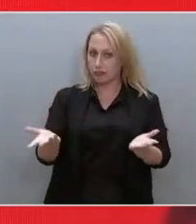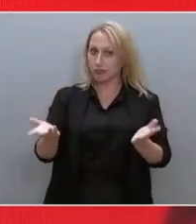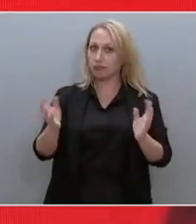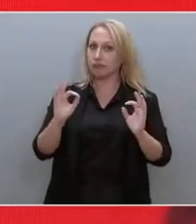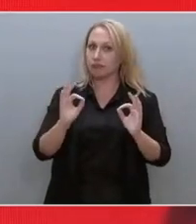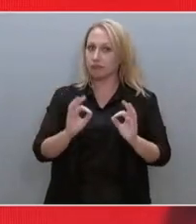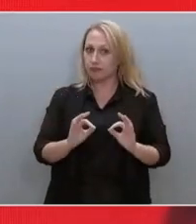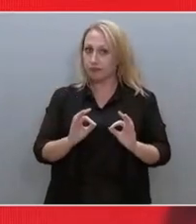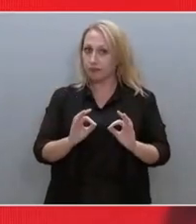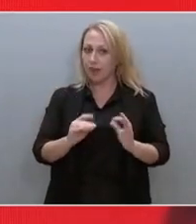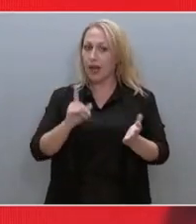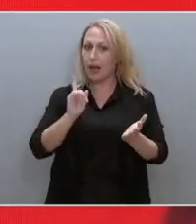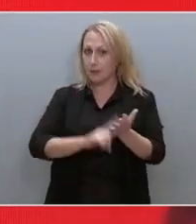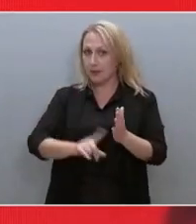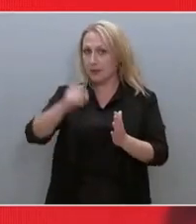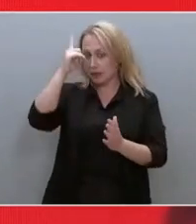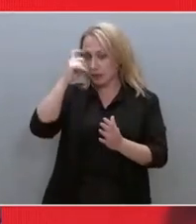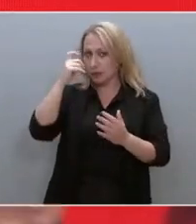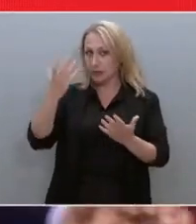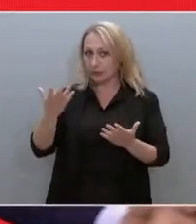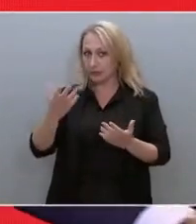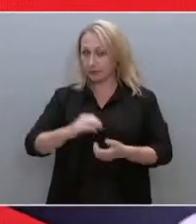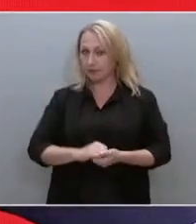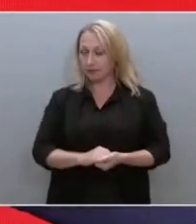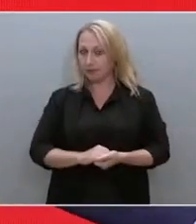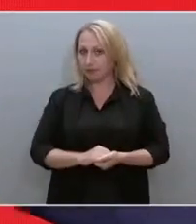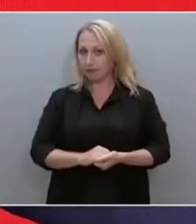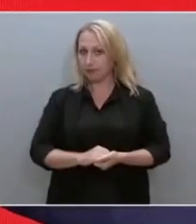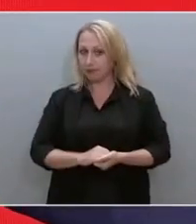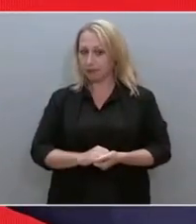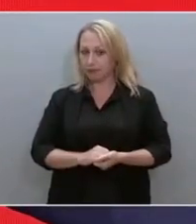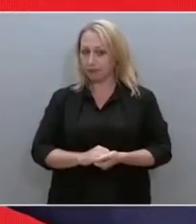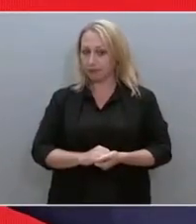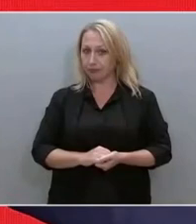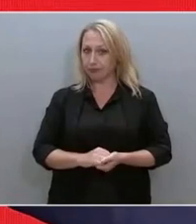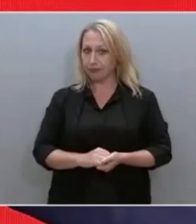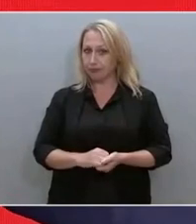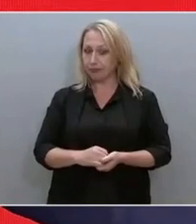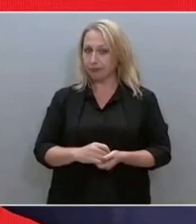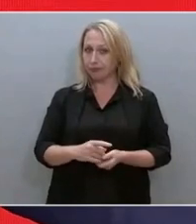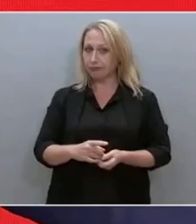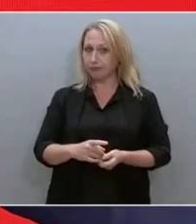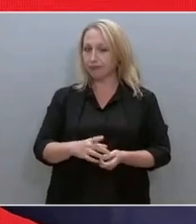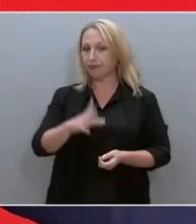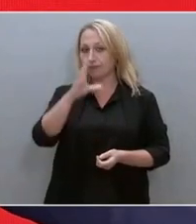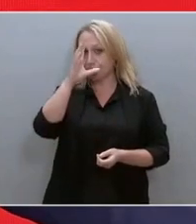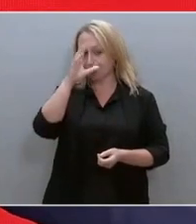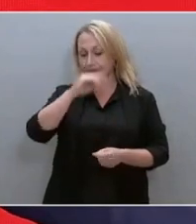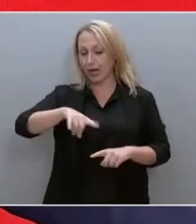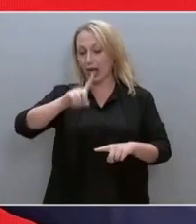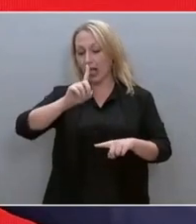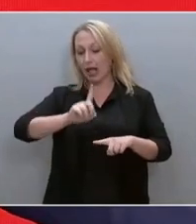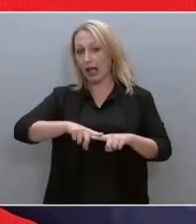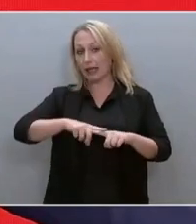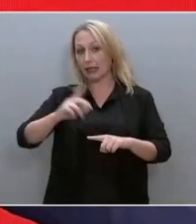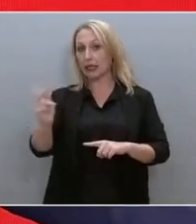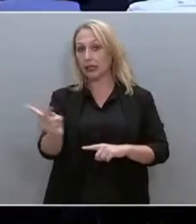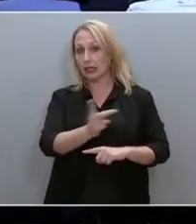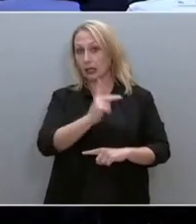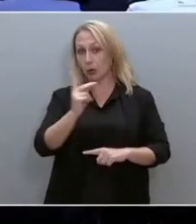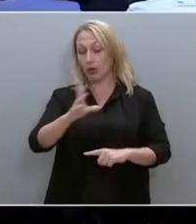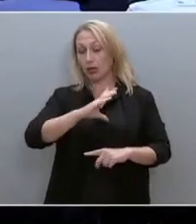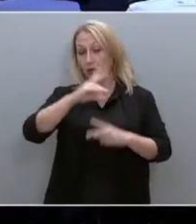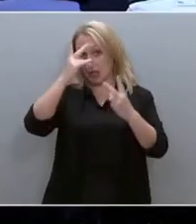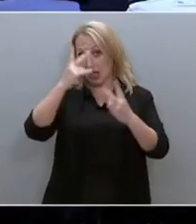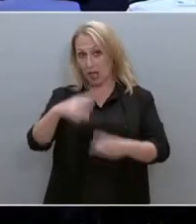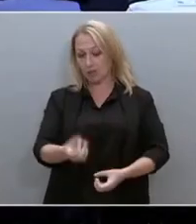Να ξέρουμε και το εξής. Εδώ υπάρχει και ένα αίσθημα βαθύ στην ελληνική κοινωνία. Που